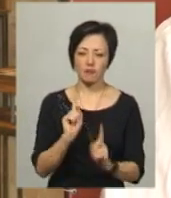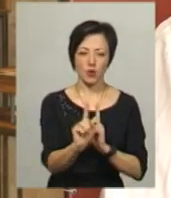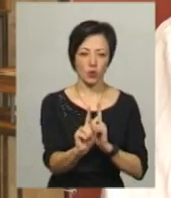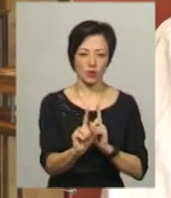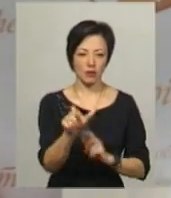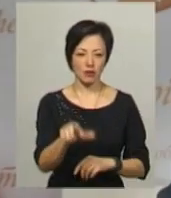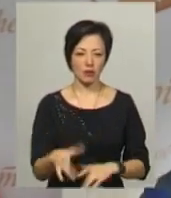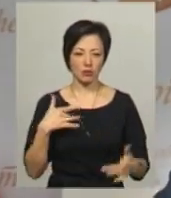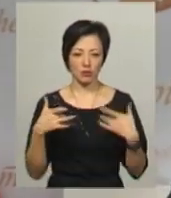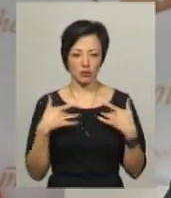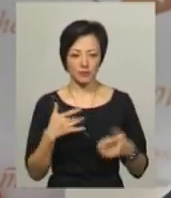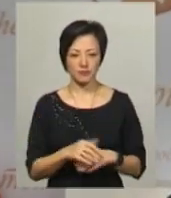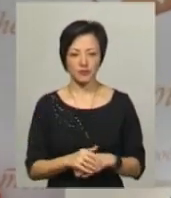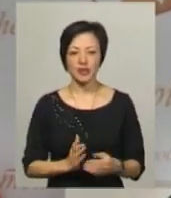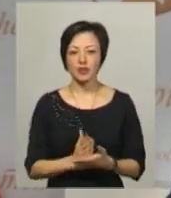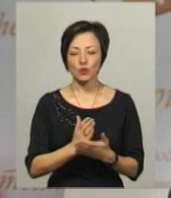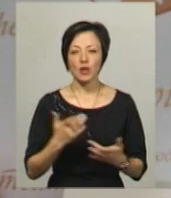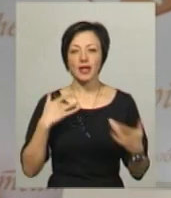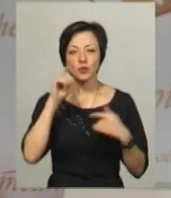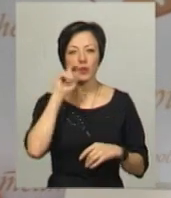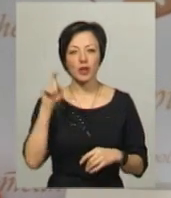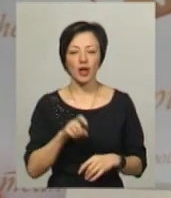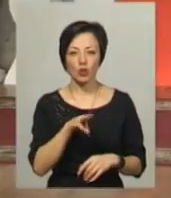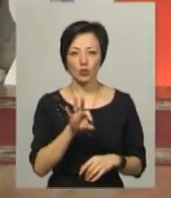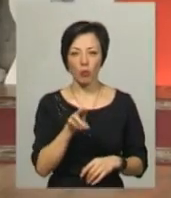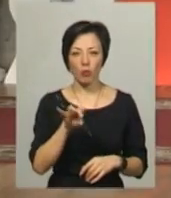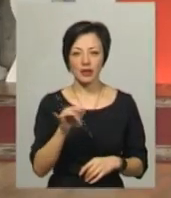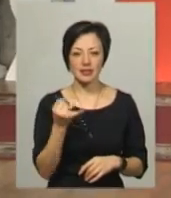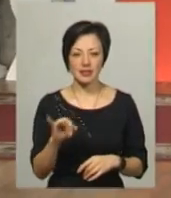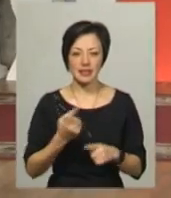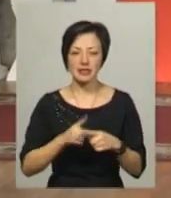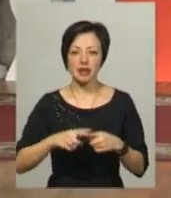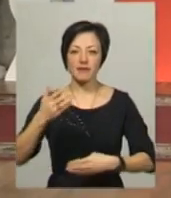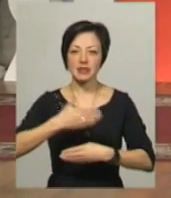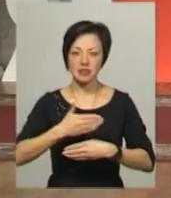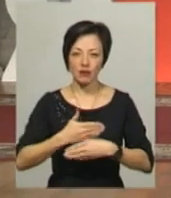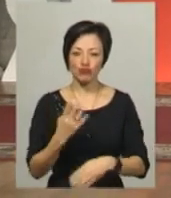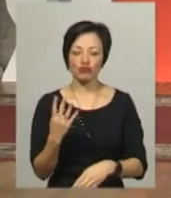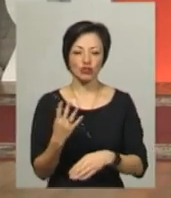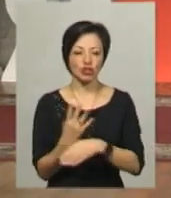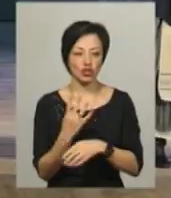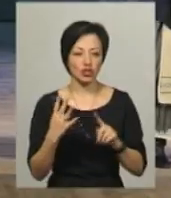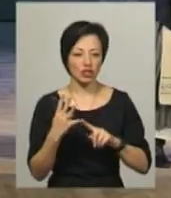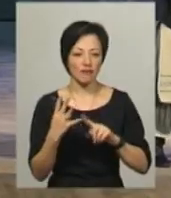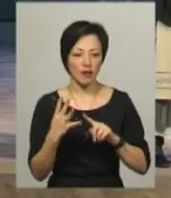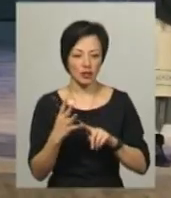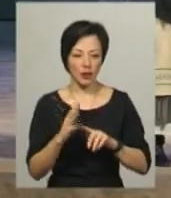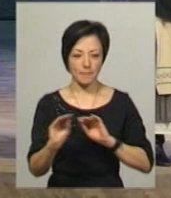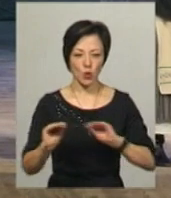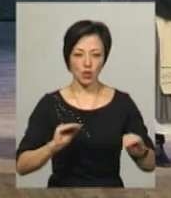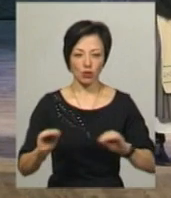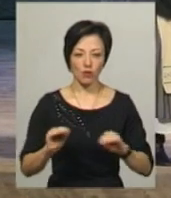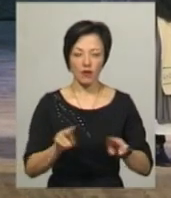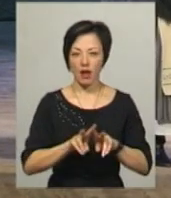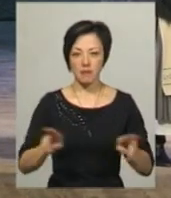зробив так логічно. Для заслужного артиста України Олександра Топоринського «Сватання на гончаріці» – це вже четверта постановка. У цій, як і в трьох